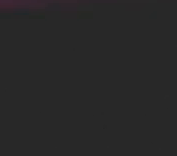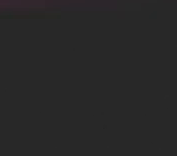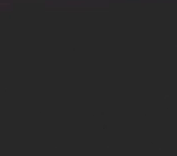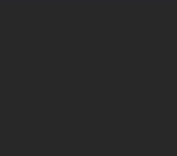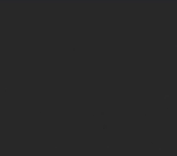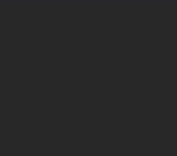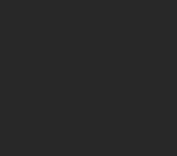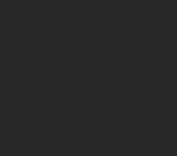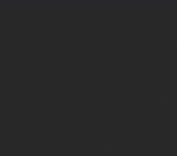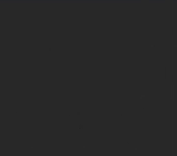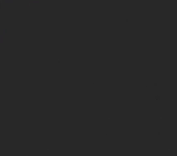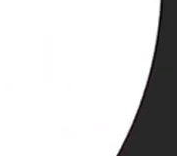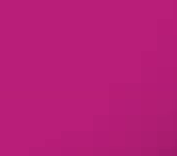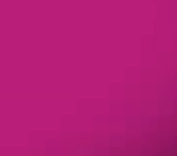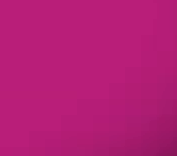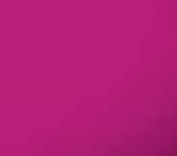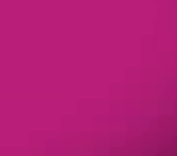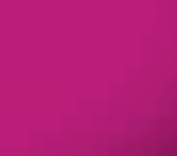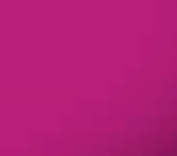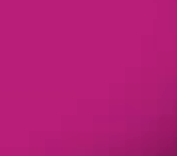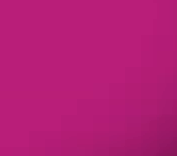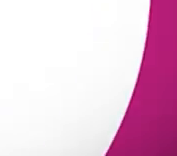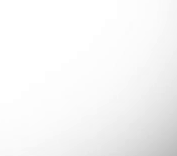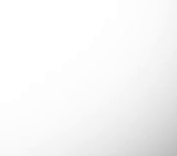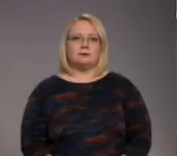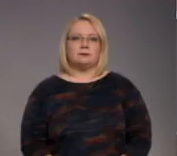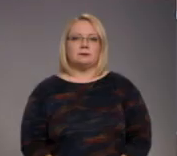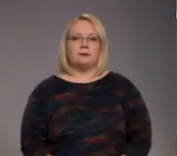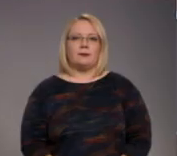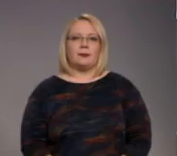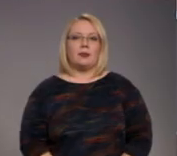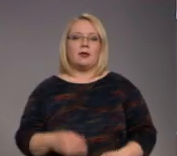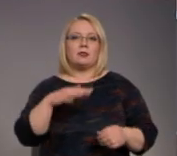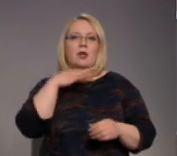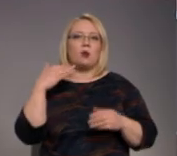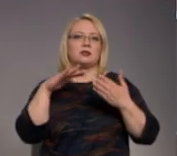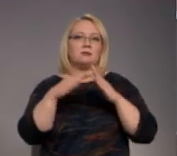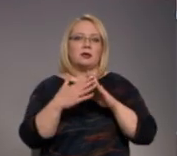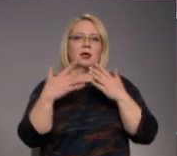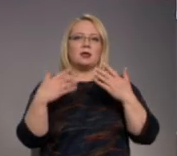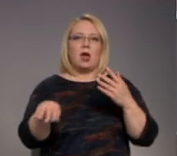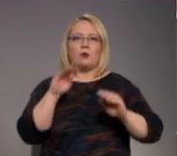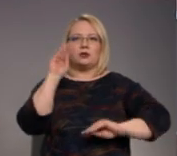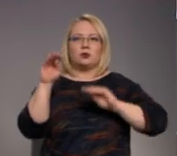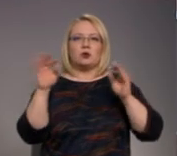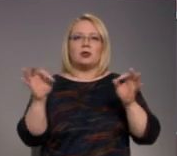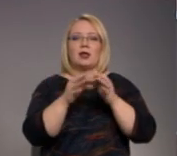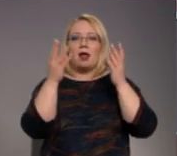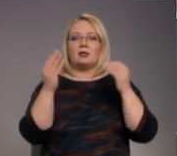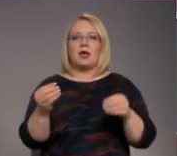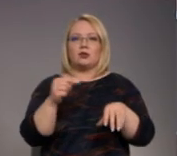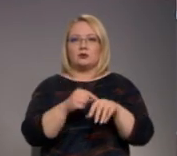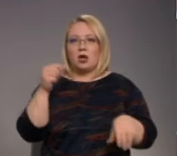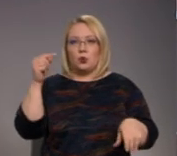Re! Viss ēters ir te! Kaut arī daudzas pilsētas jau izrotājušās